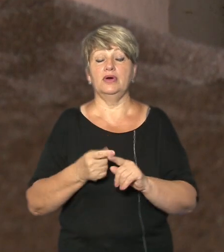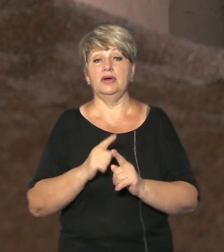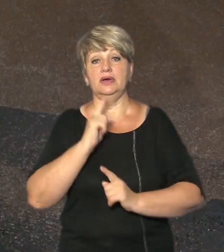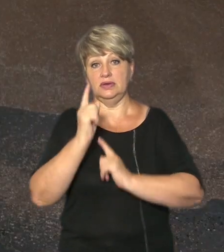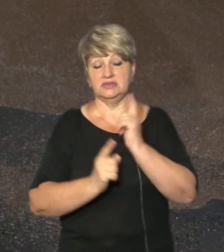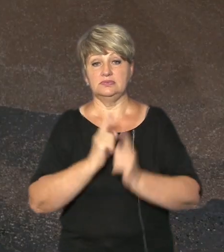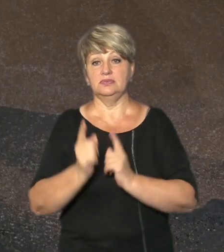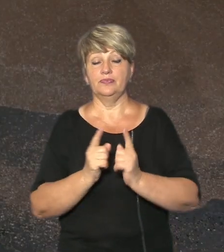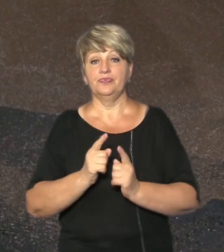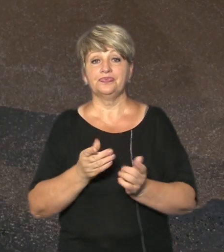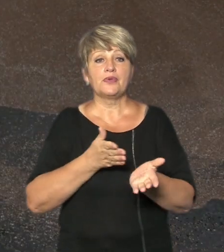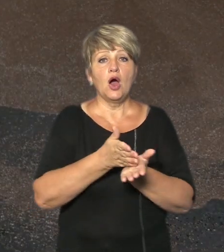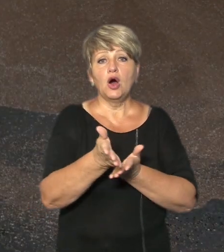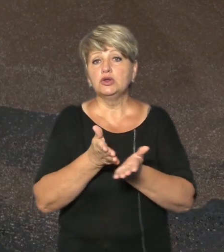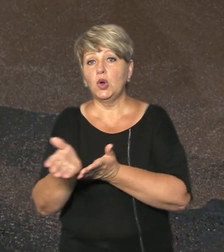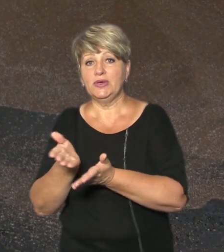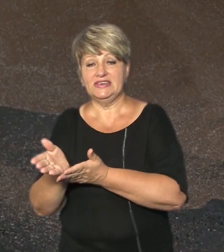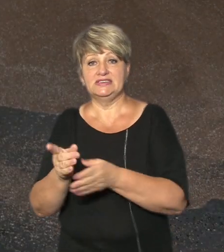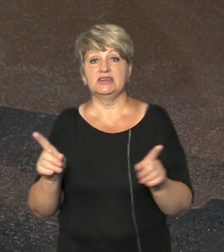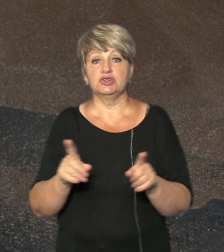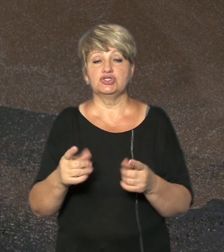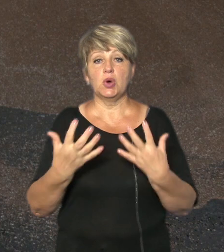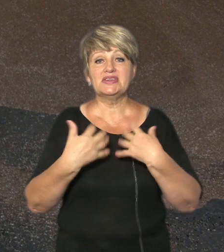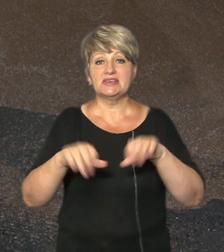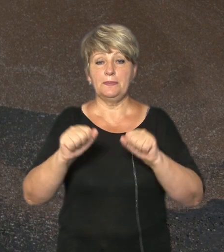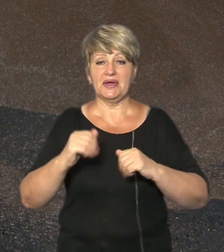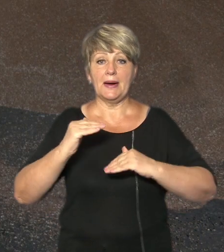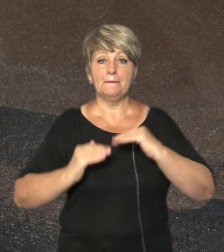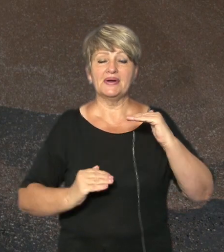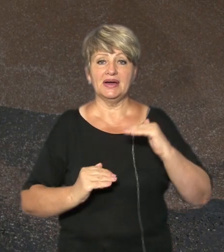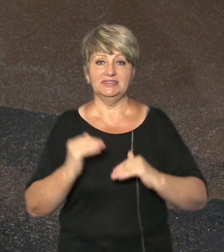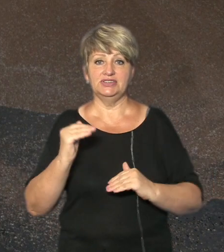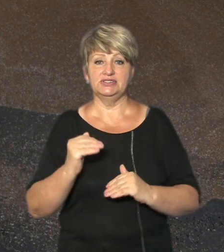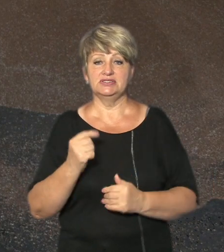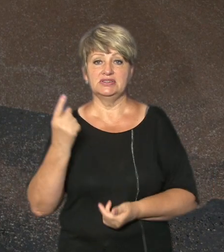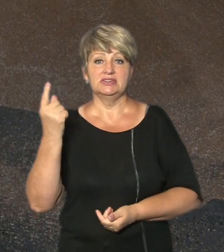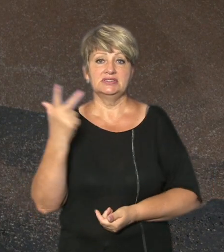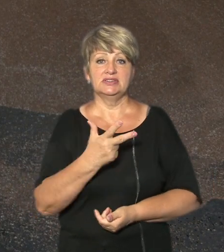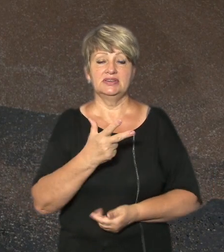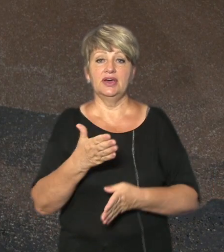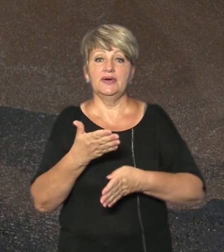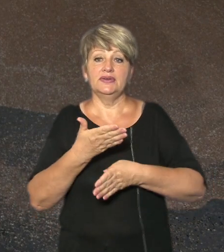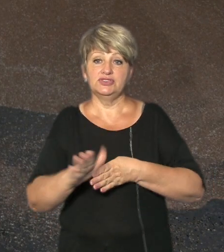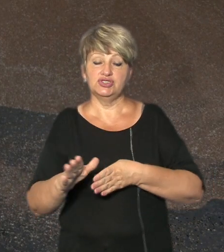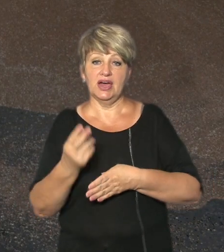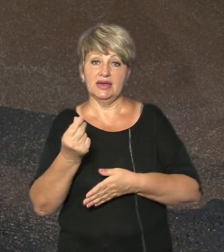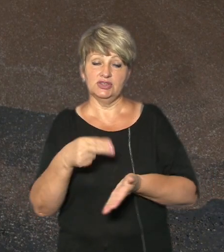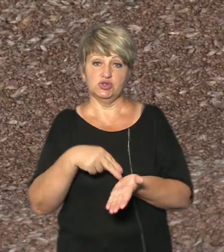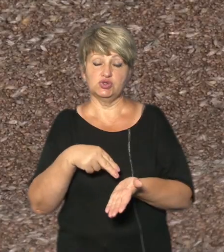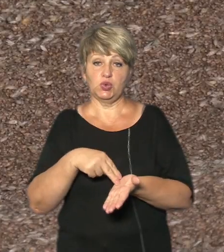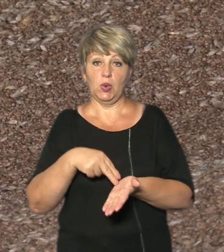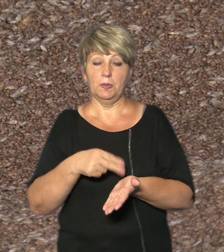чоловік Логістика зараз забирає практично третю частину стоїності